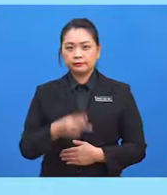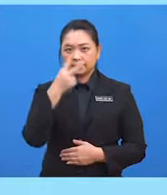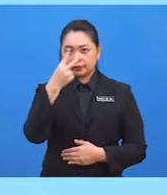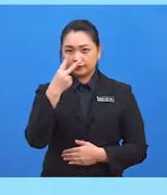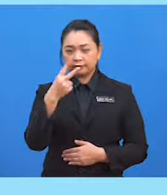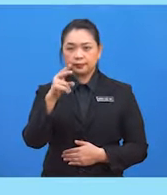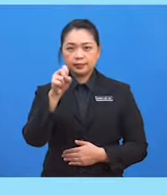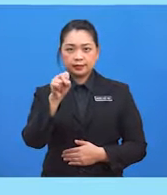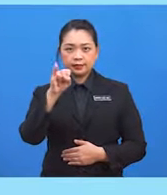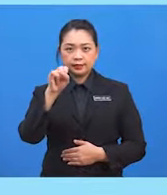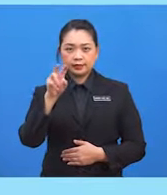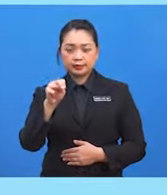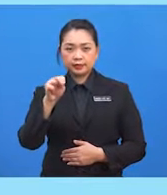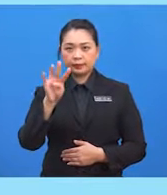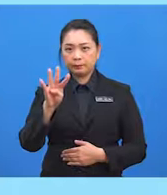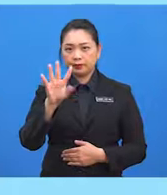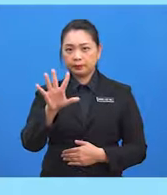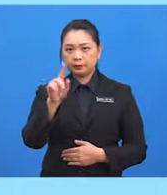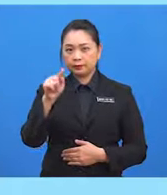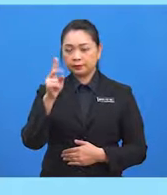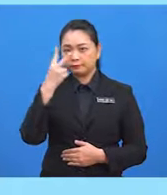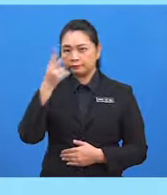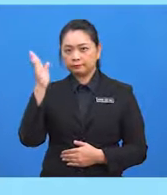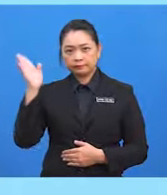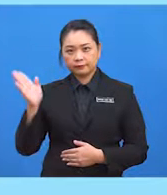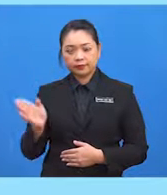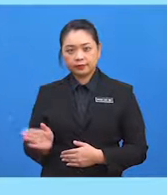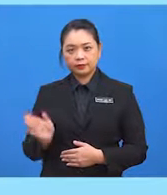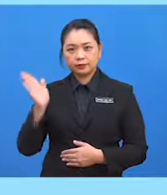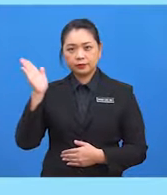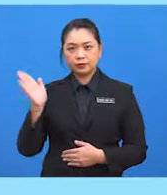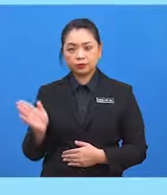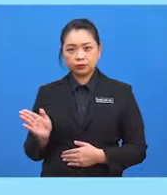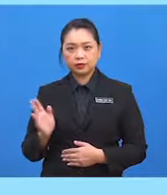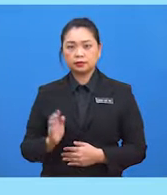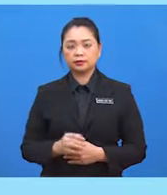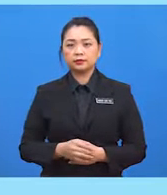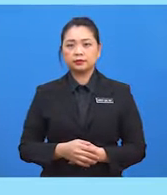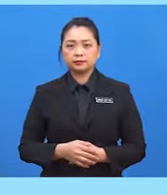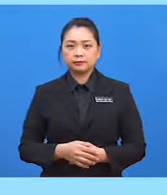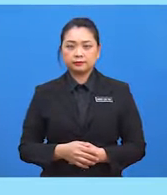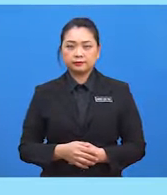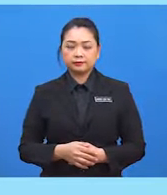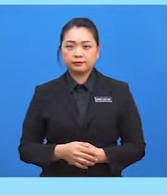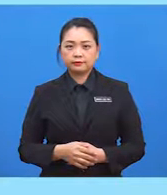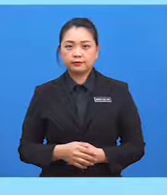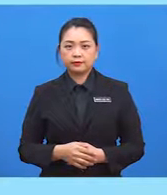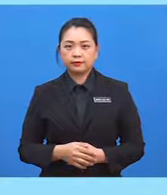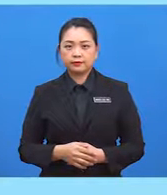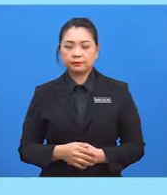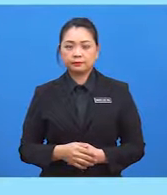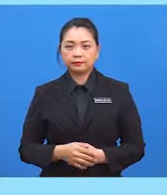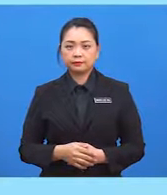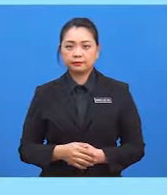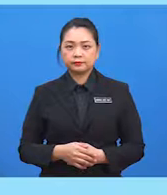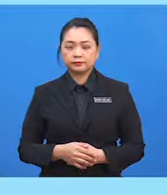bagi sudut 45 darjah sama dengan 1 per punca kuasa 2, 2.